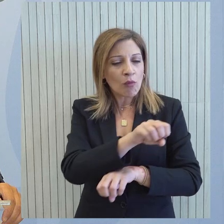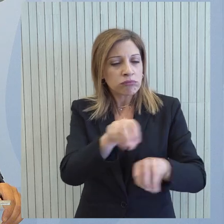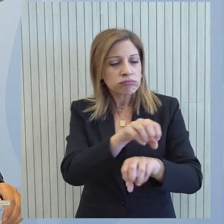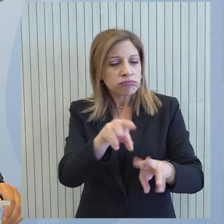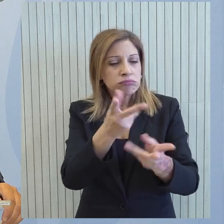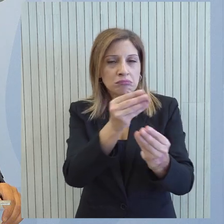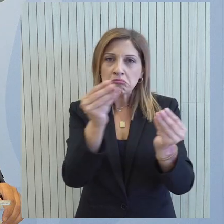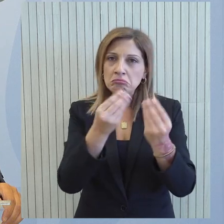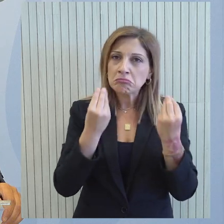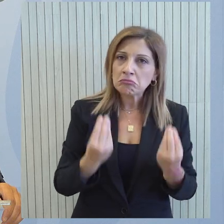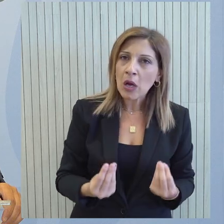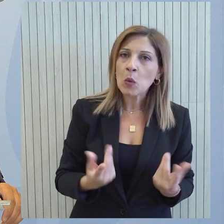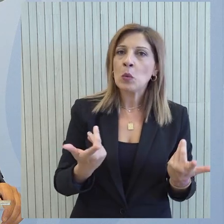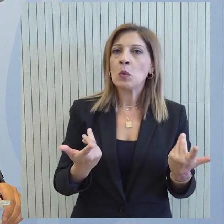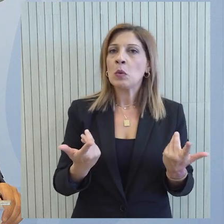αποτελεσματικότητα